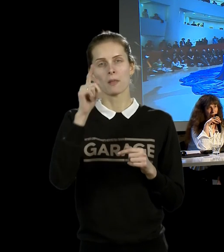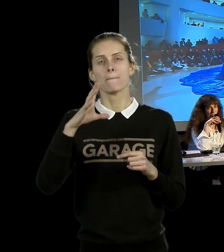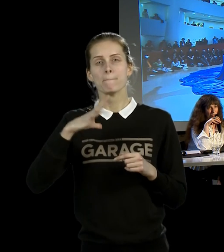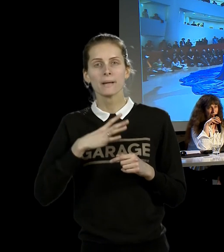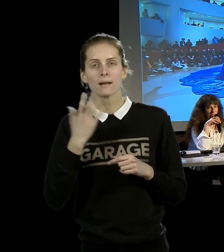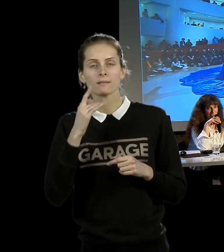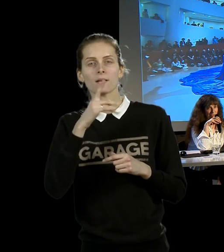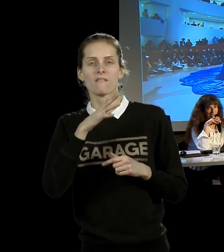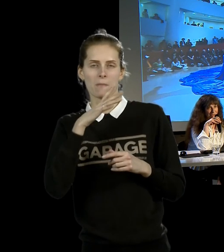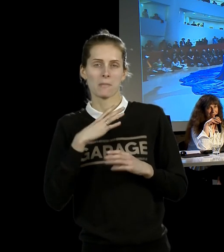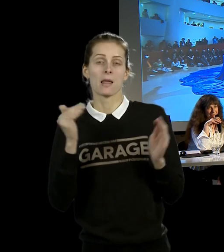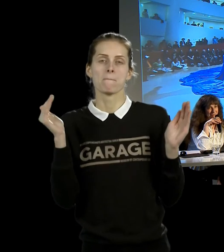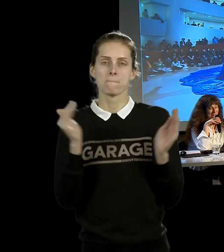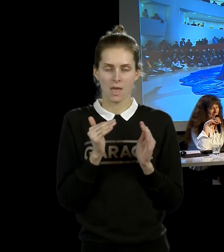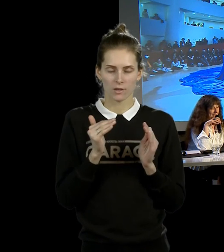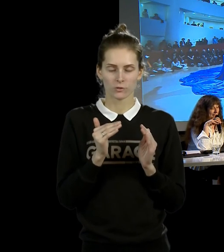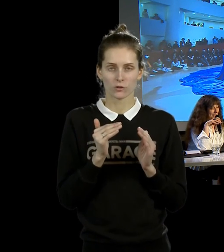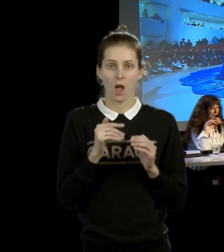-Окончика, который там, по-моему, день просидел.